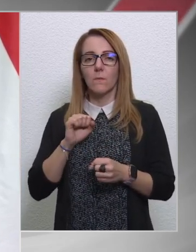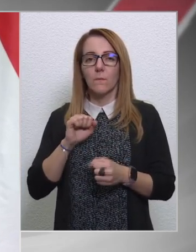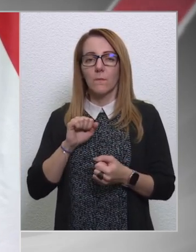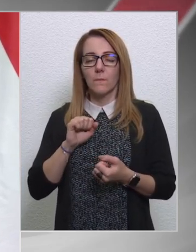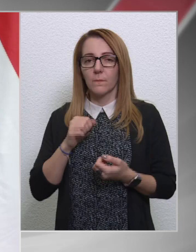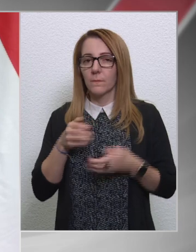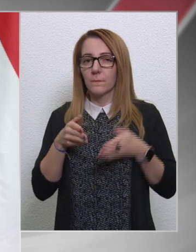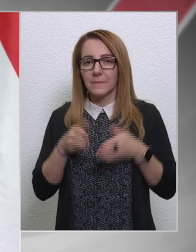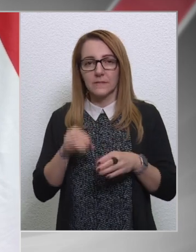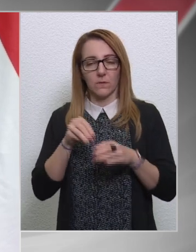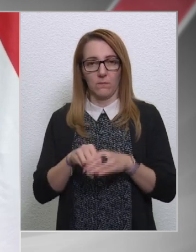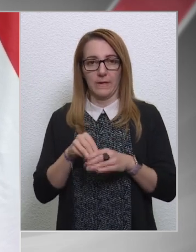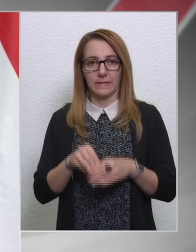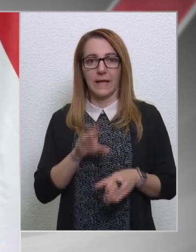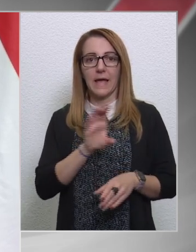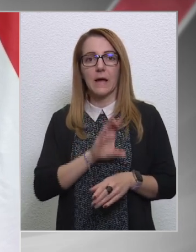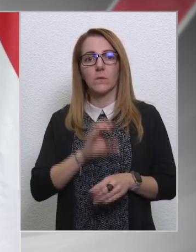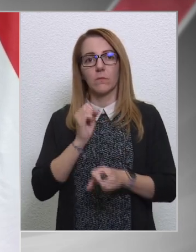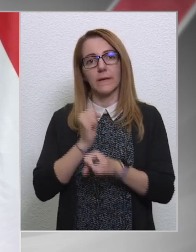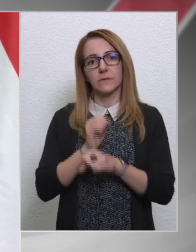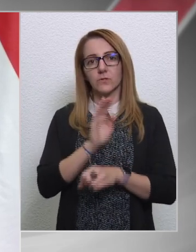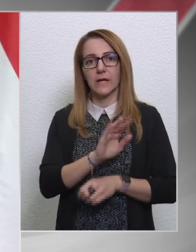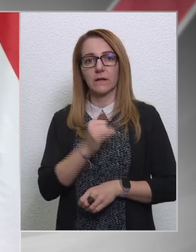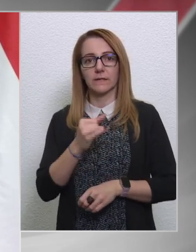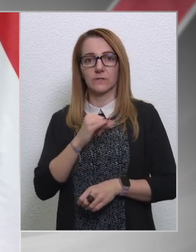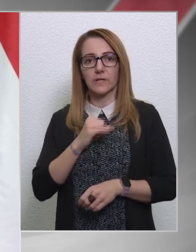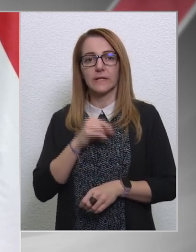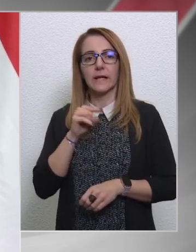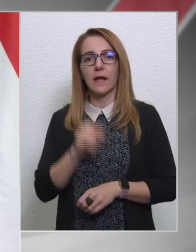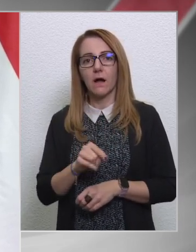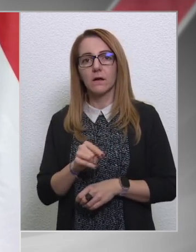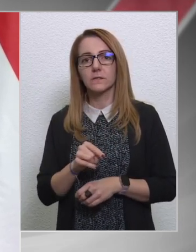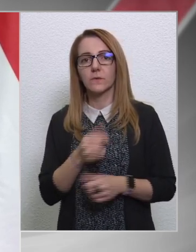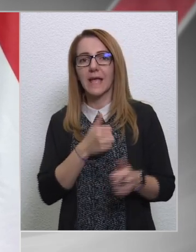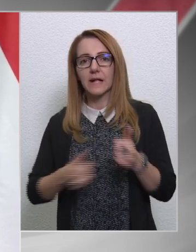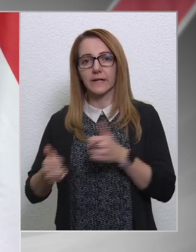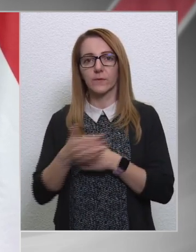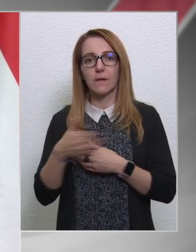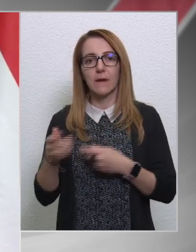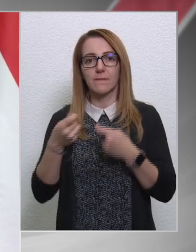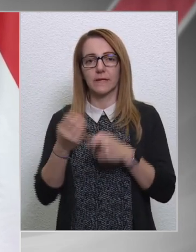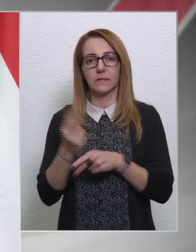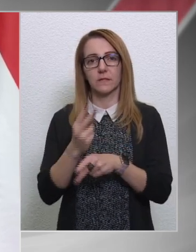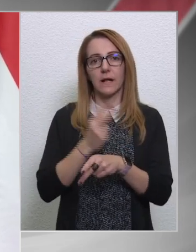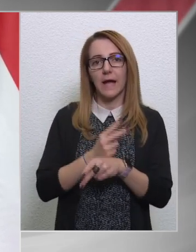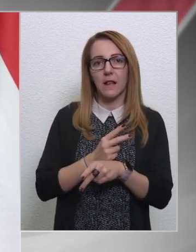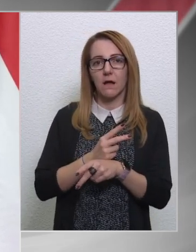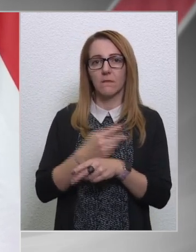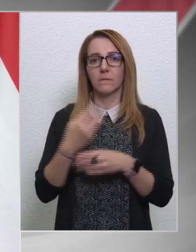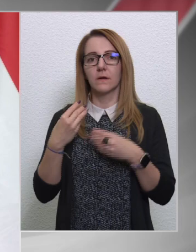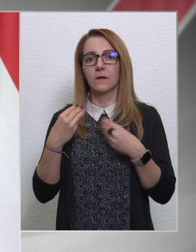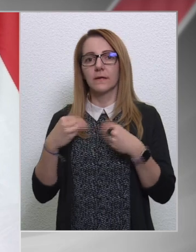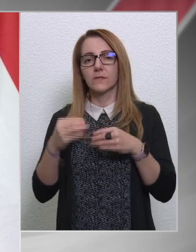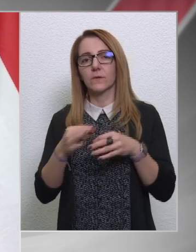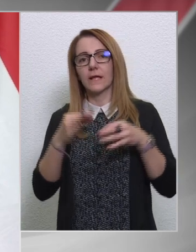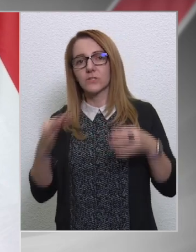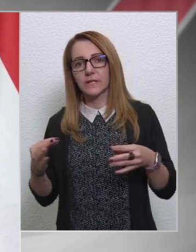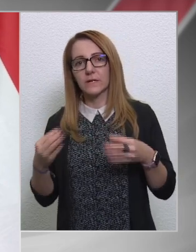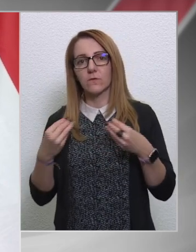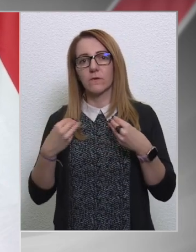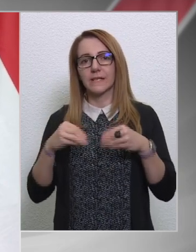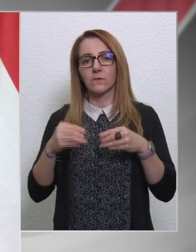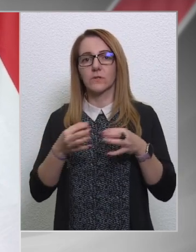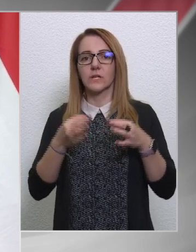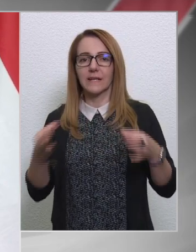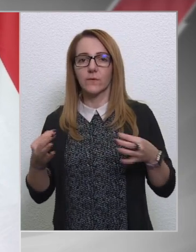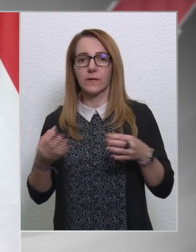Bizottságnak is érdeke az, hogy elkerülje, hogy bármely tagállamnál indoklás nélkül, vagy indokoltság nélküli forrásvesztés